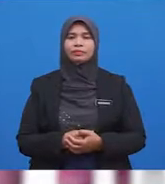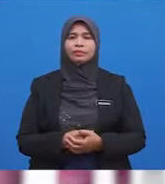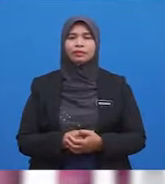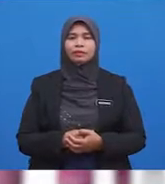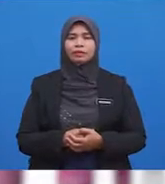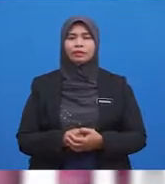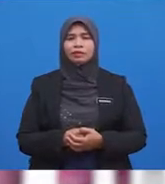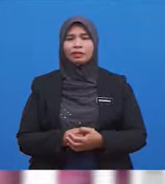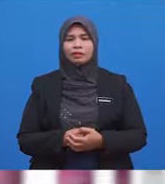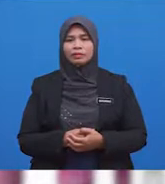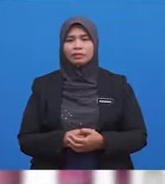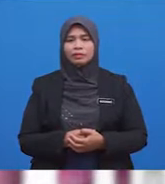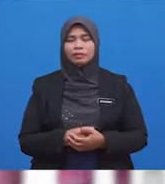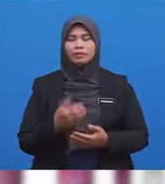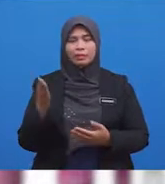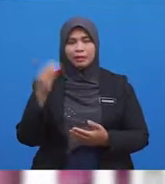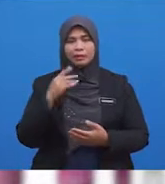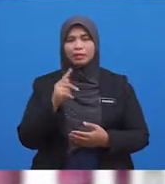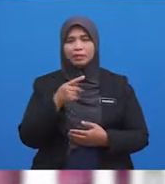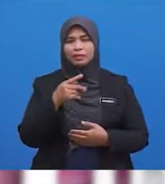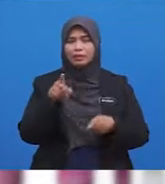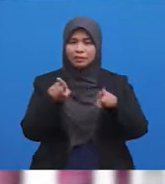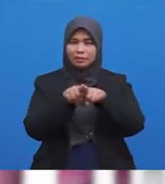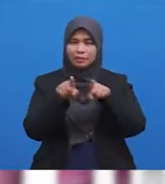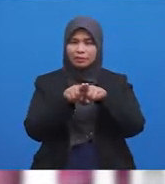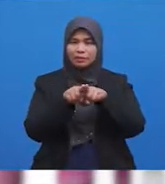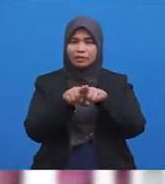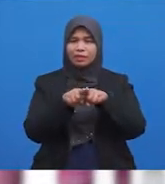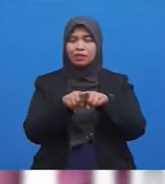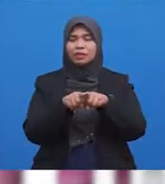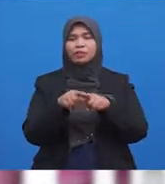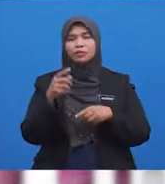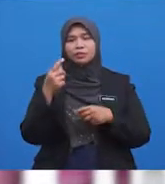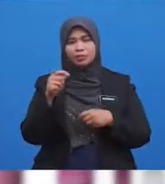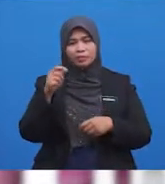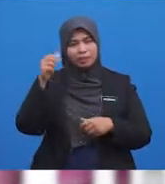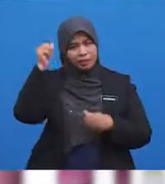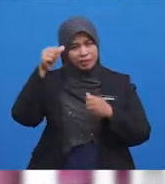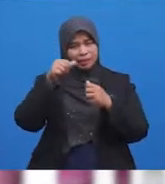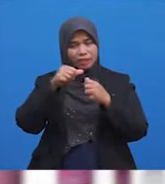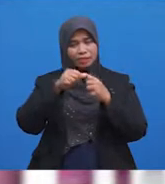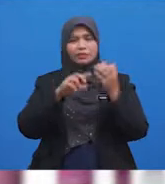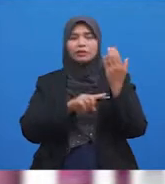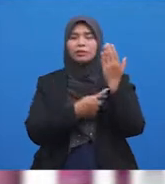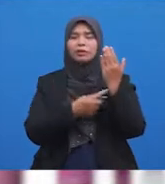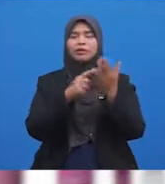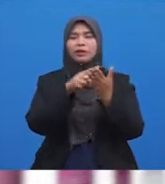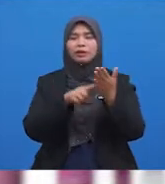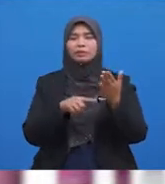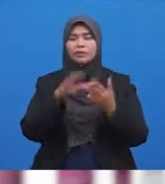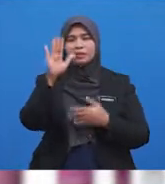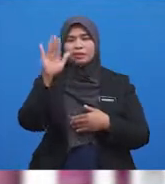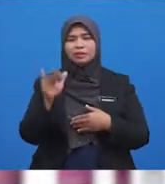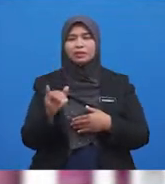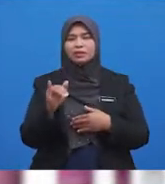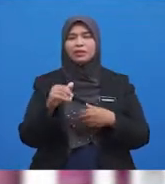Haa, mari kita sama-sama cuba ingat balik semula Apakah